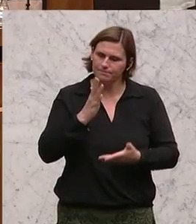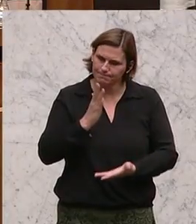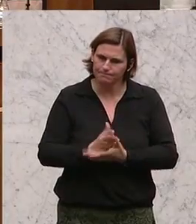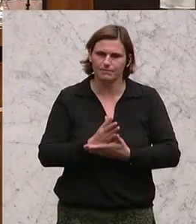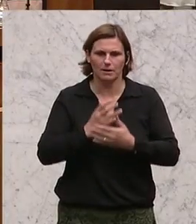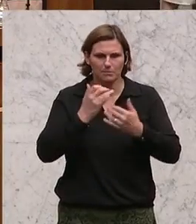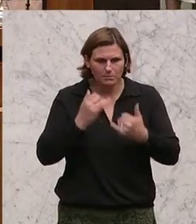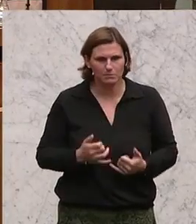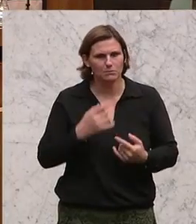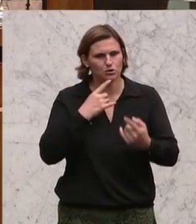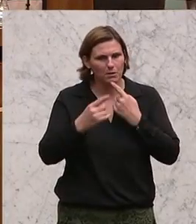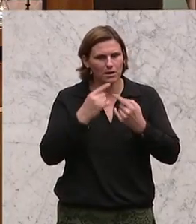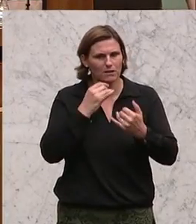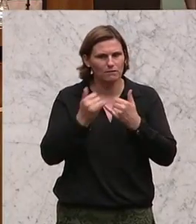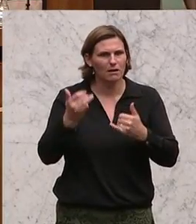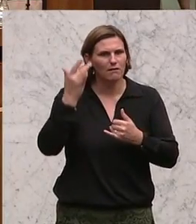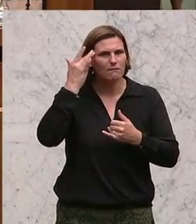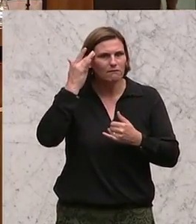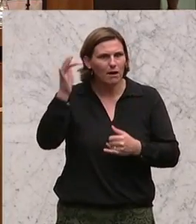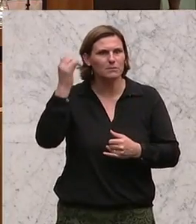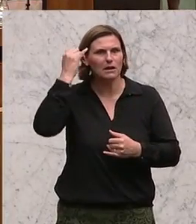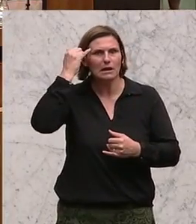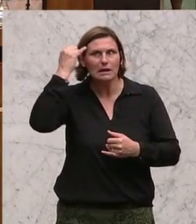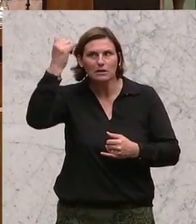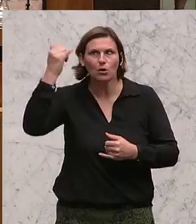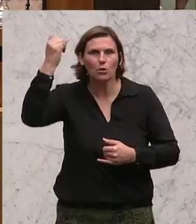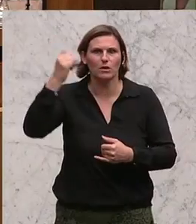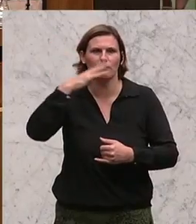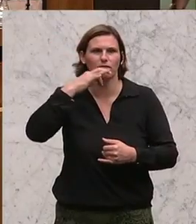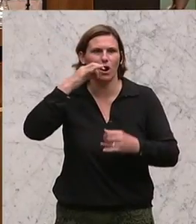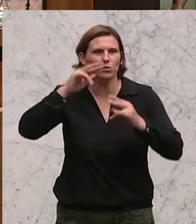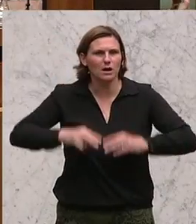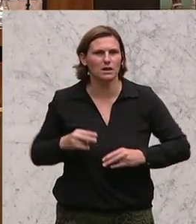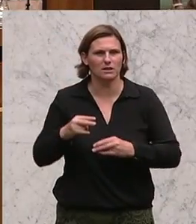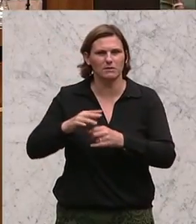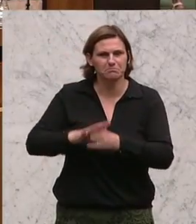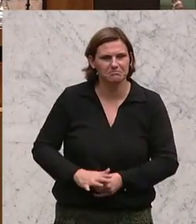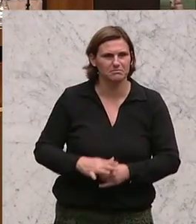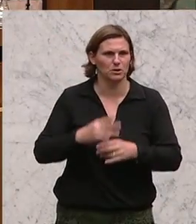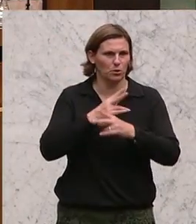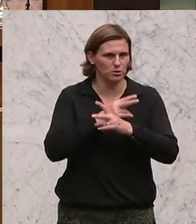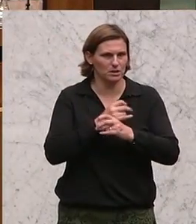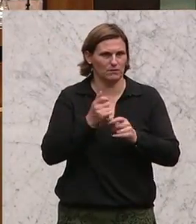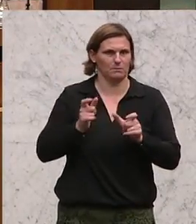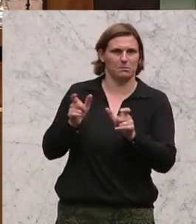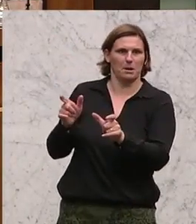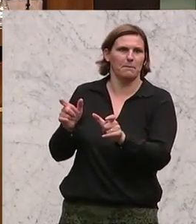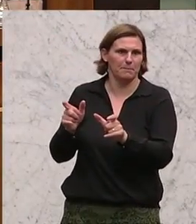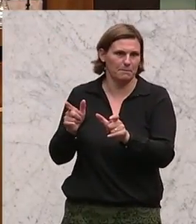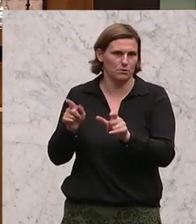wie wir es schaffen, eine fremde Ideologie, die hier von Frauenrechten nichts hält, in Österreich zu vermeiden bzw.